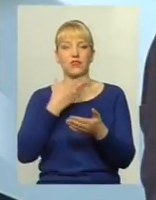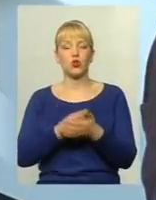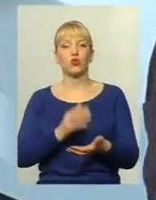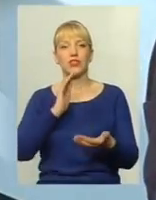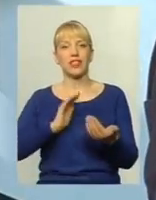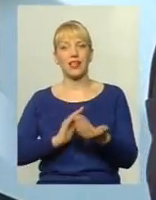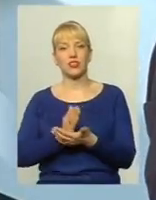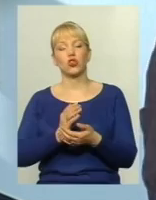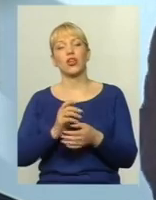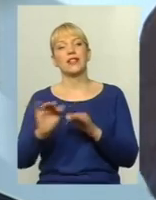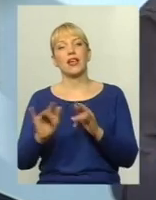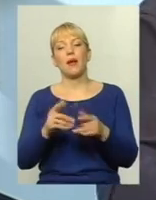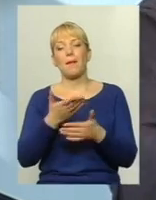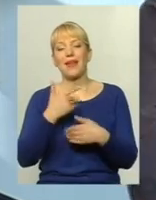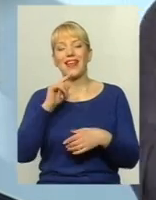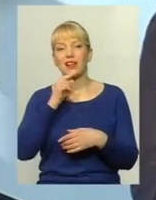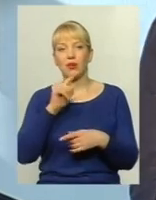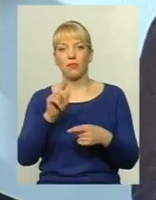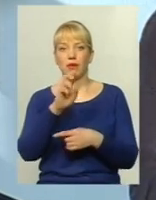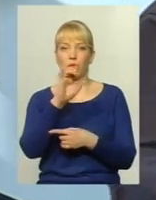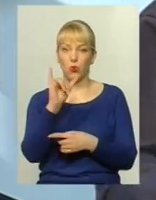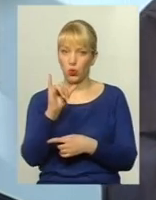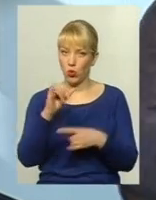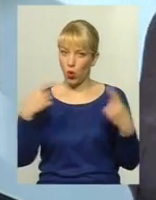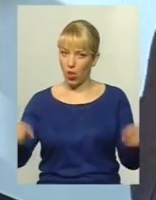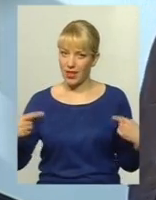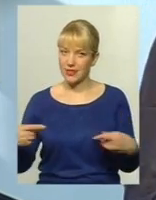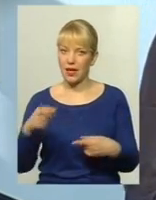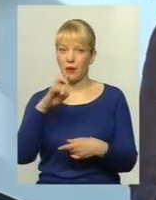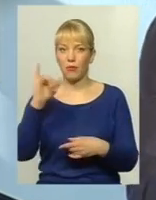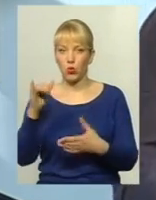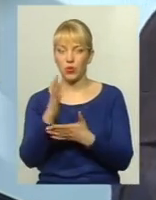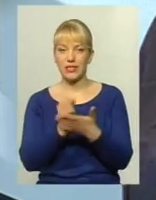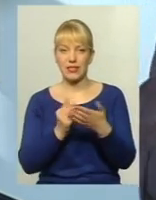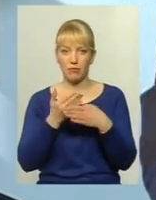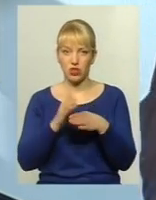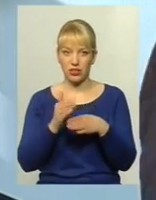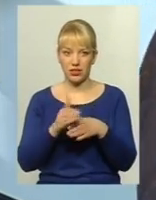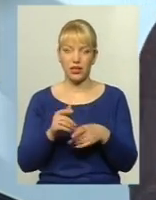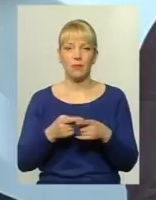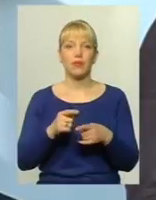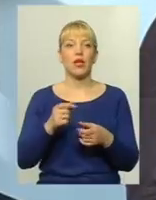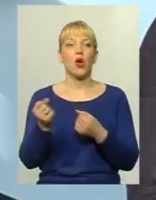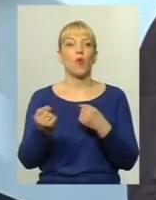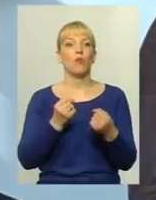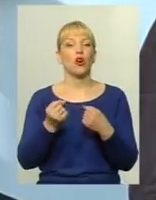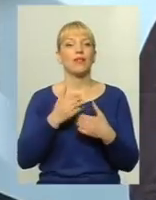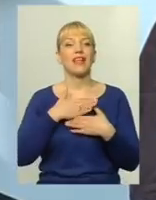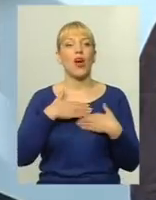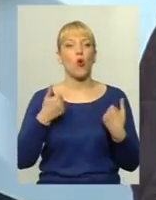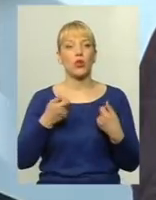то ми економимо на чому? БУ колеса, БУ запчастини, боремося, не хочеться перевозити